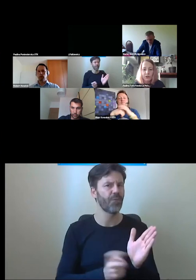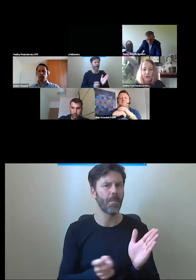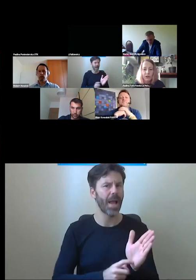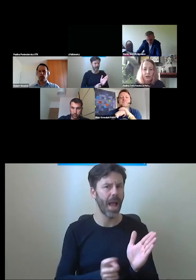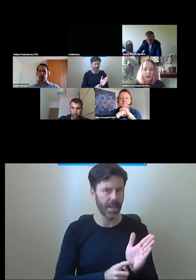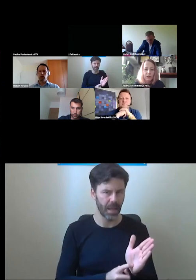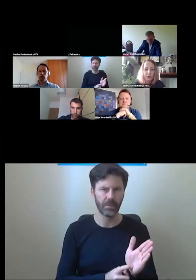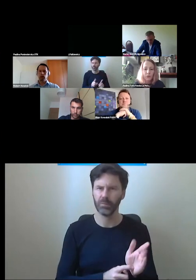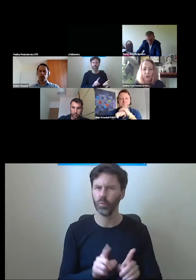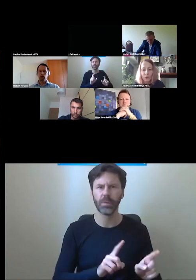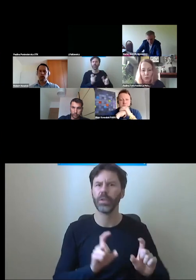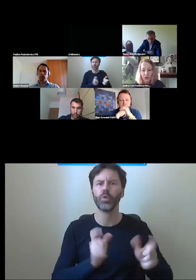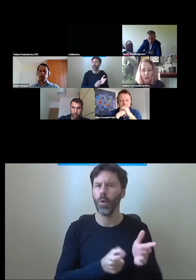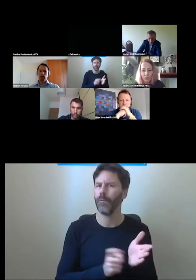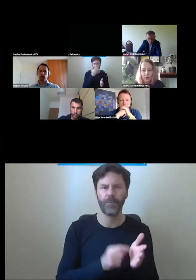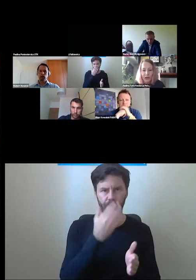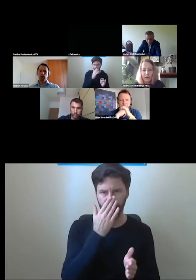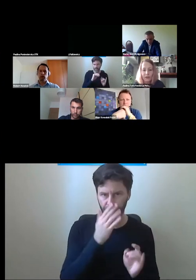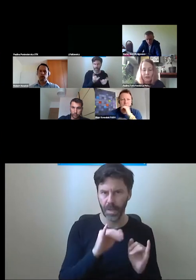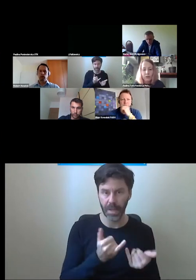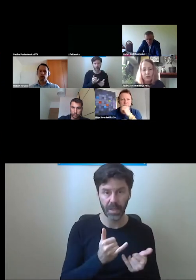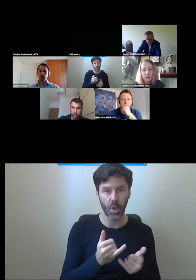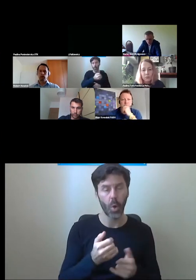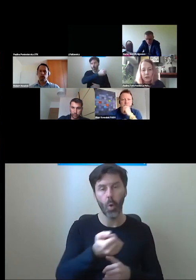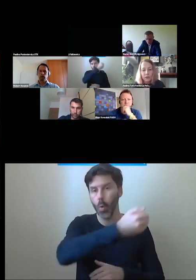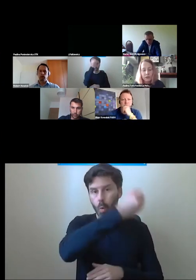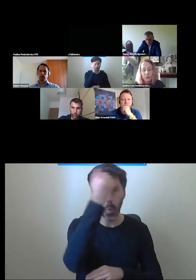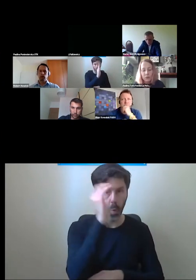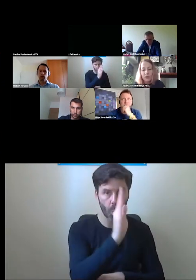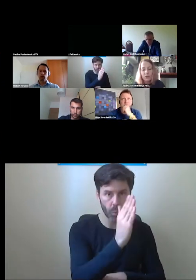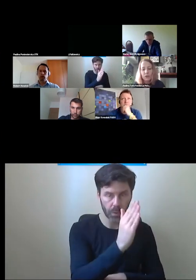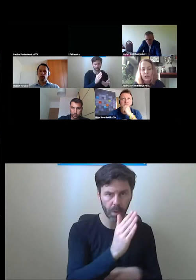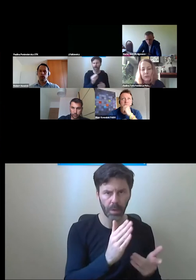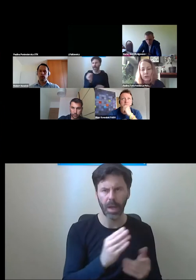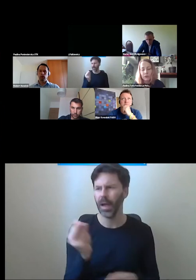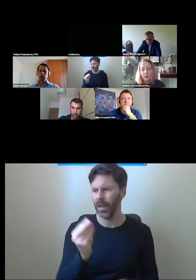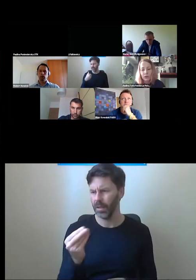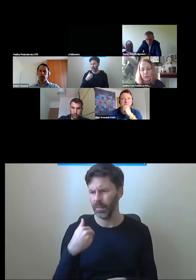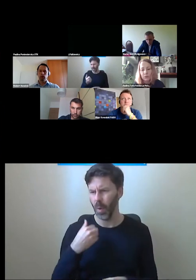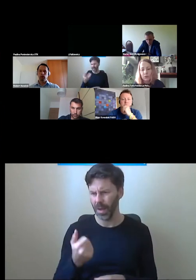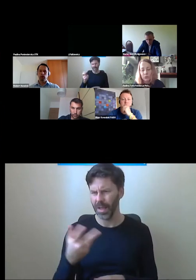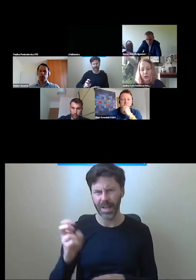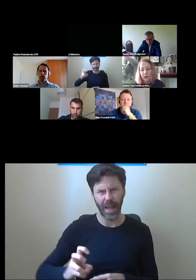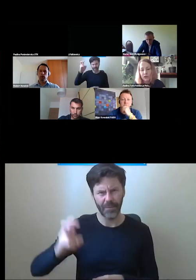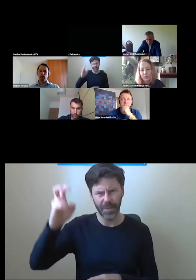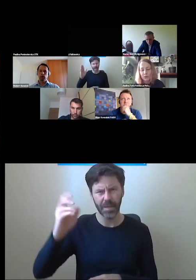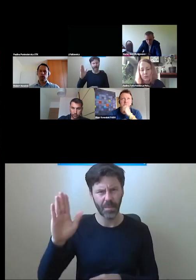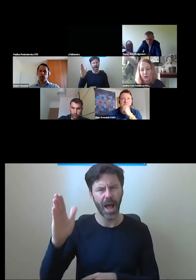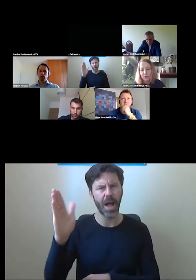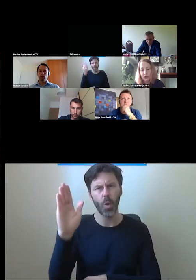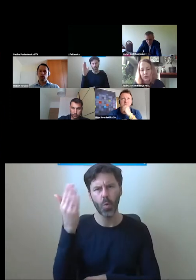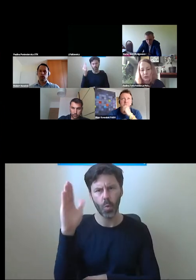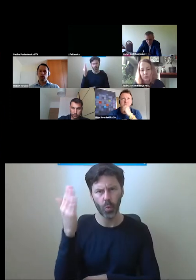zakresie odpowiedniego umieszczenia lustra. jeszcze chyba, nie wiem, spotkałam tylko kilka wind, które mają lustro pozwalające na